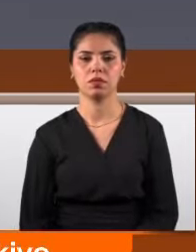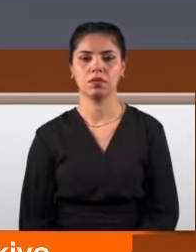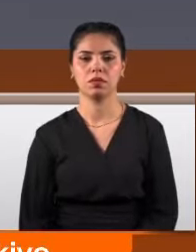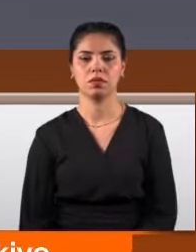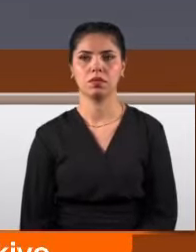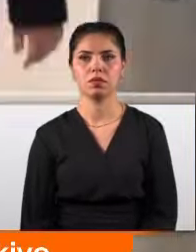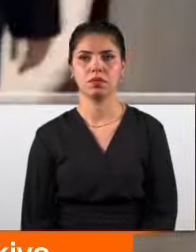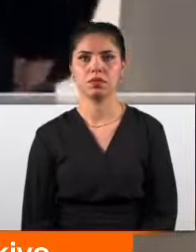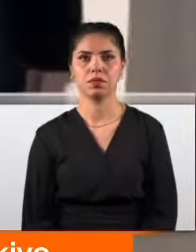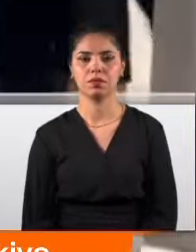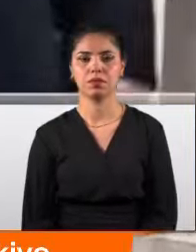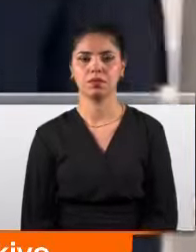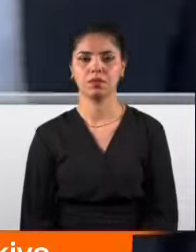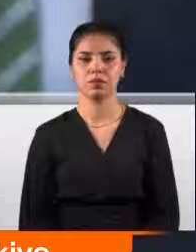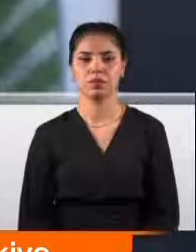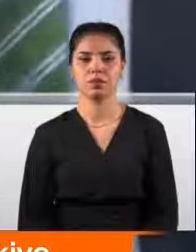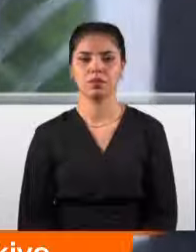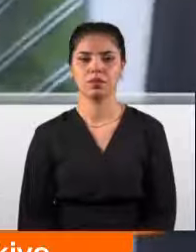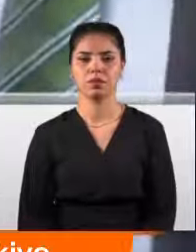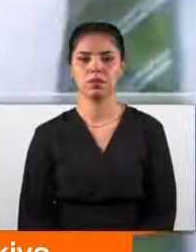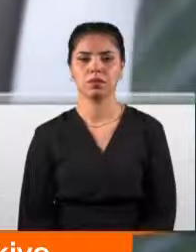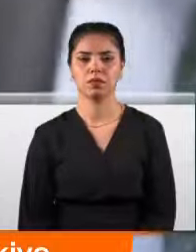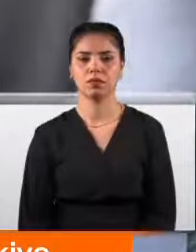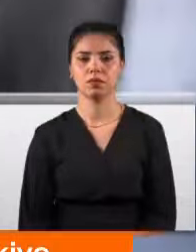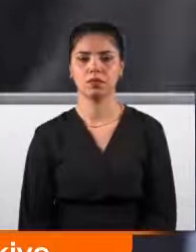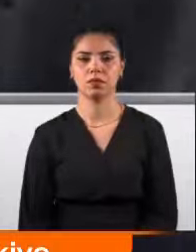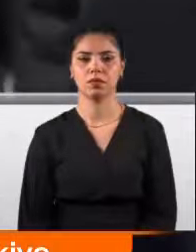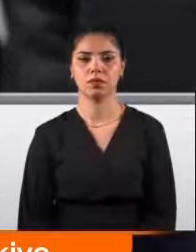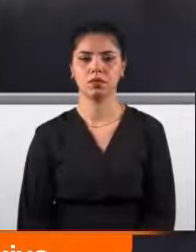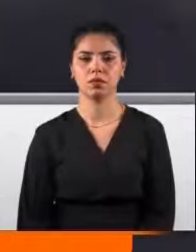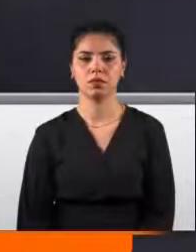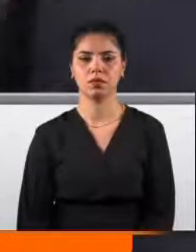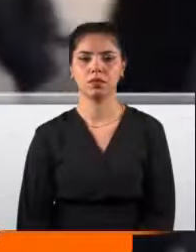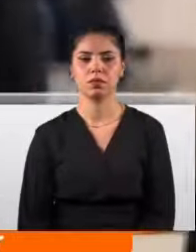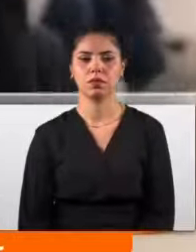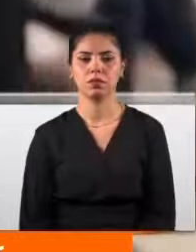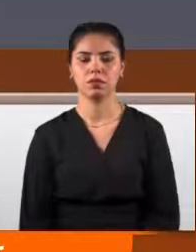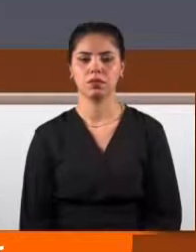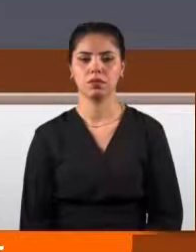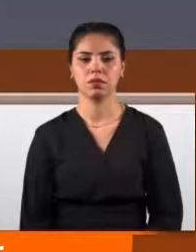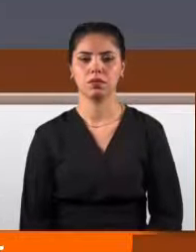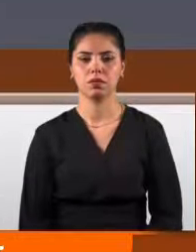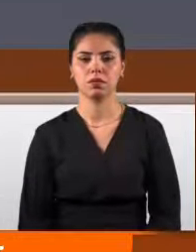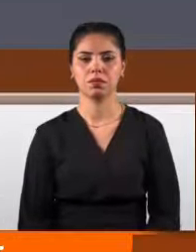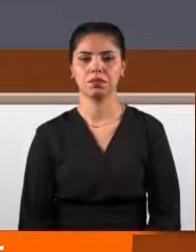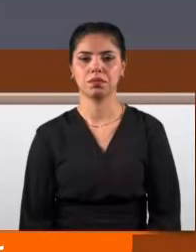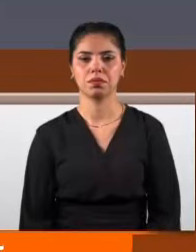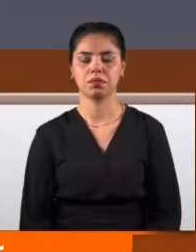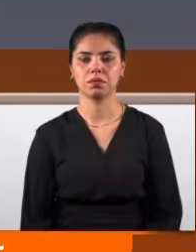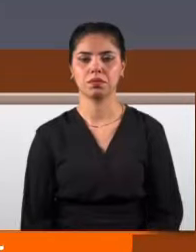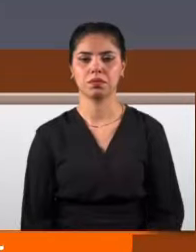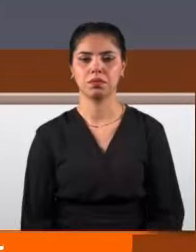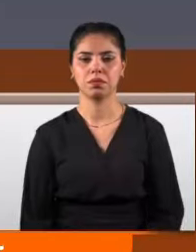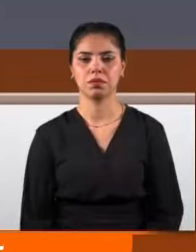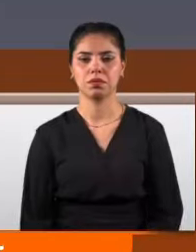kadar parayı verir miydim? Geçen yapamayacak mısınız efendim? Günaydın efendim. Günaydın nasılsınız? Hayatım boyunca faiz almamış